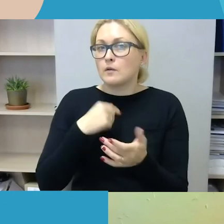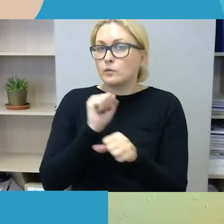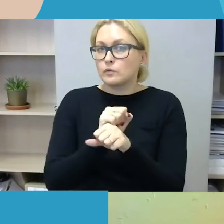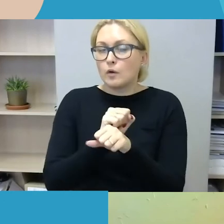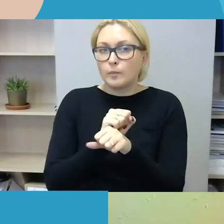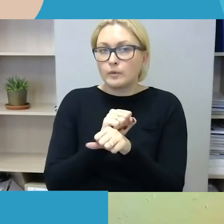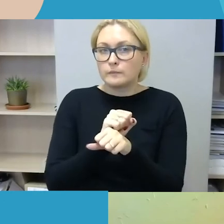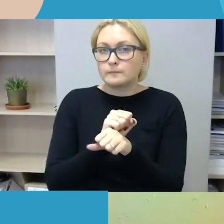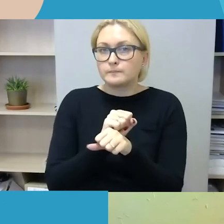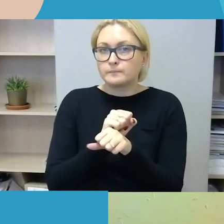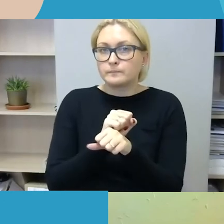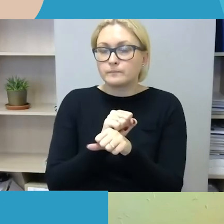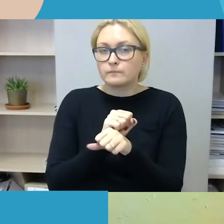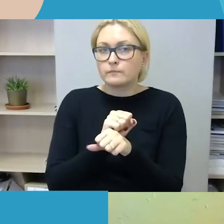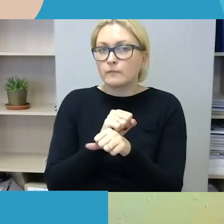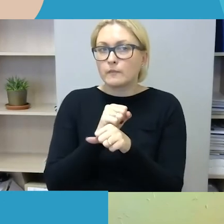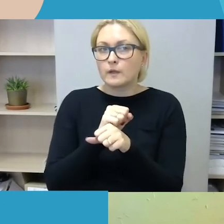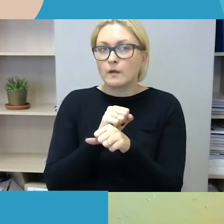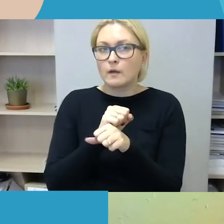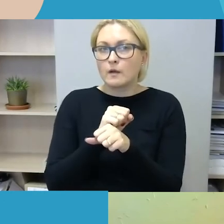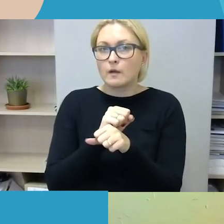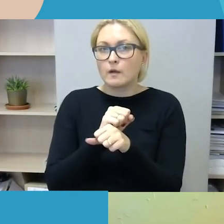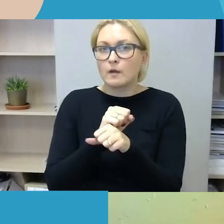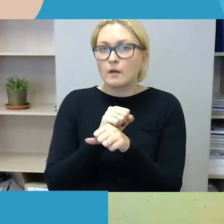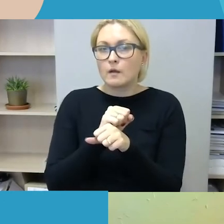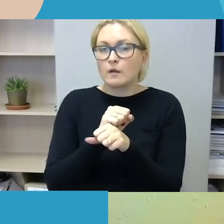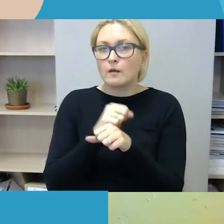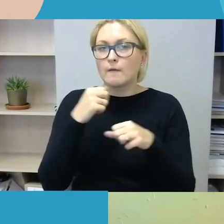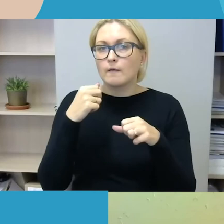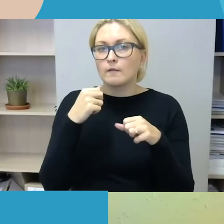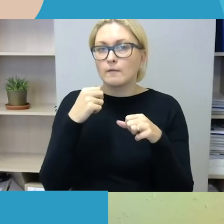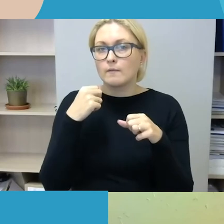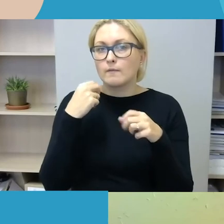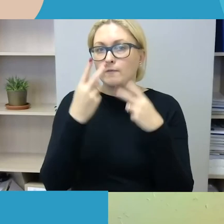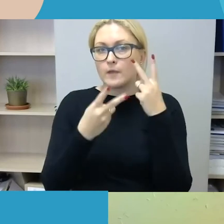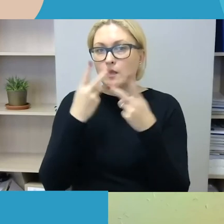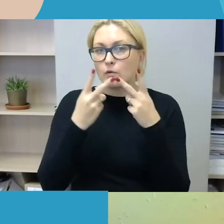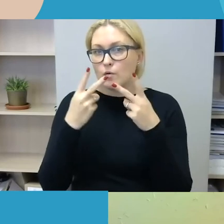video technikai.